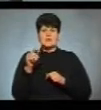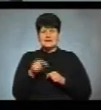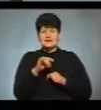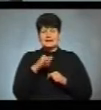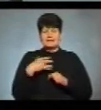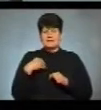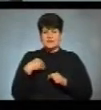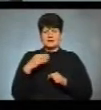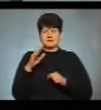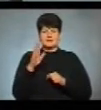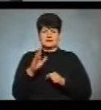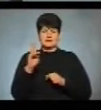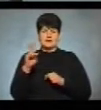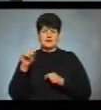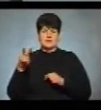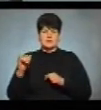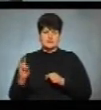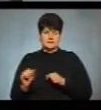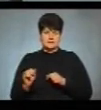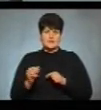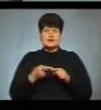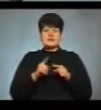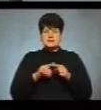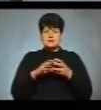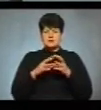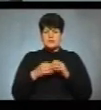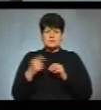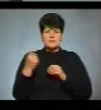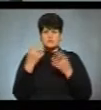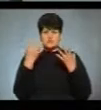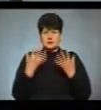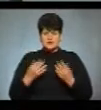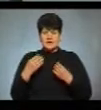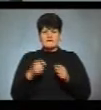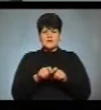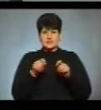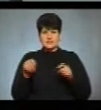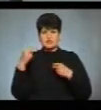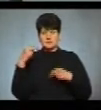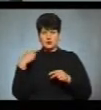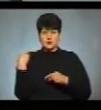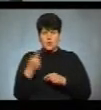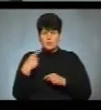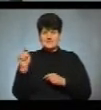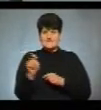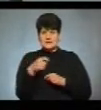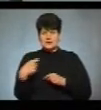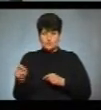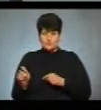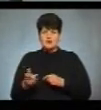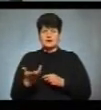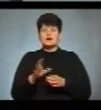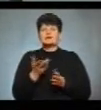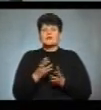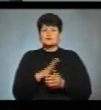повідомила головний суддя чемпіонату Світлана Хрущ. Такі результати першого дня відкритого чемпіонату області з фахтування на шпагах. Як відбувалися